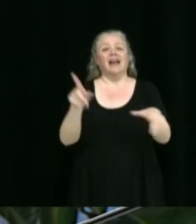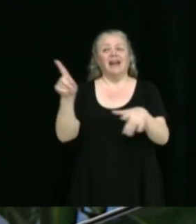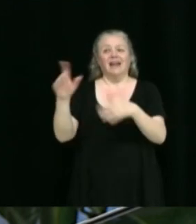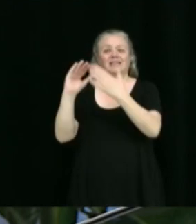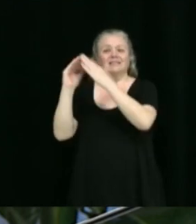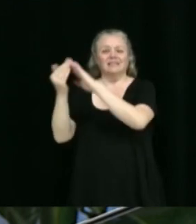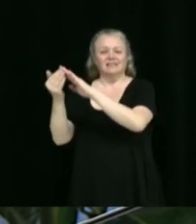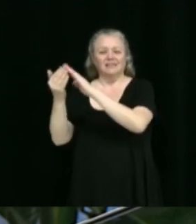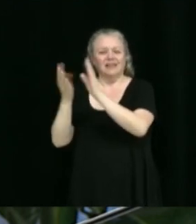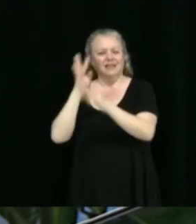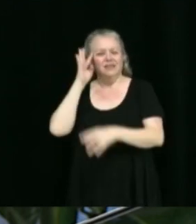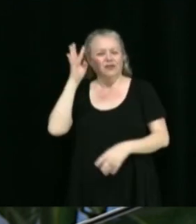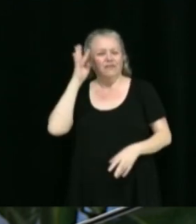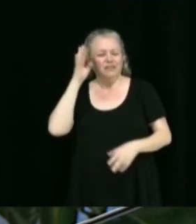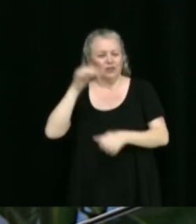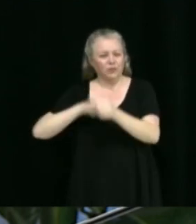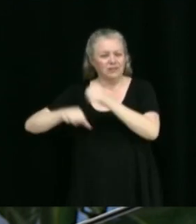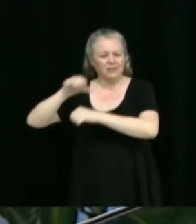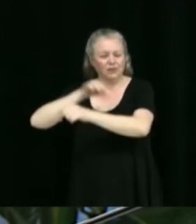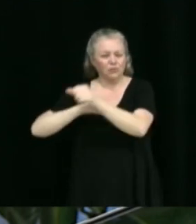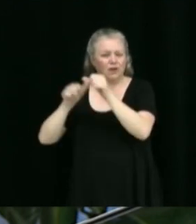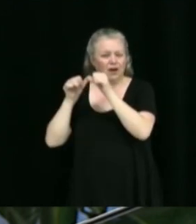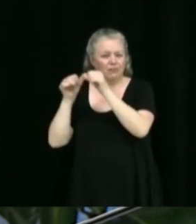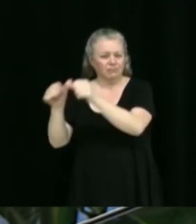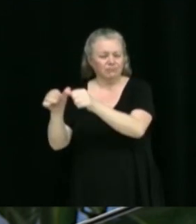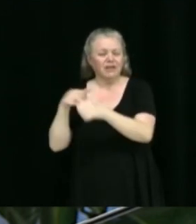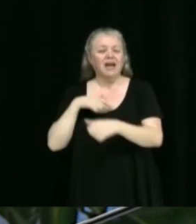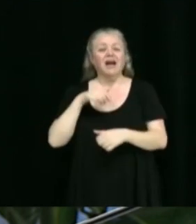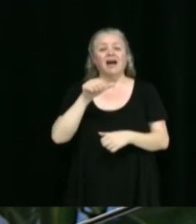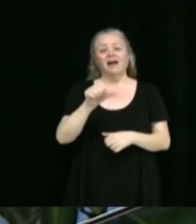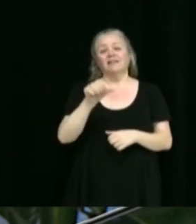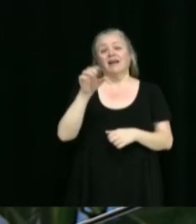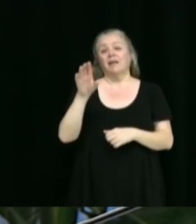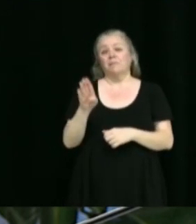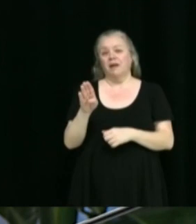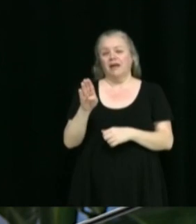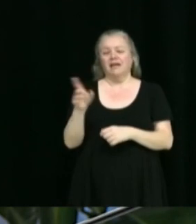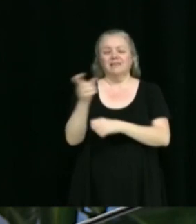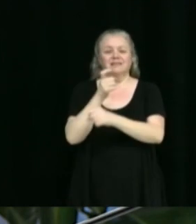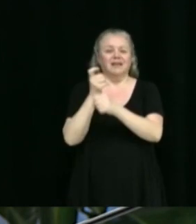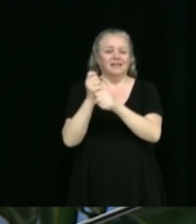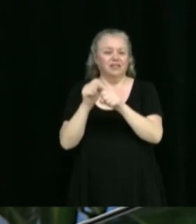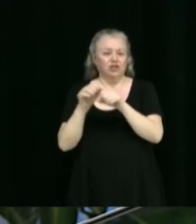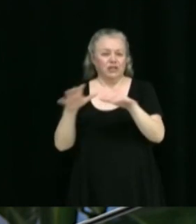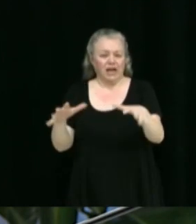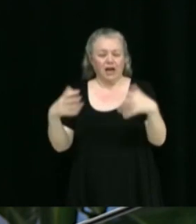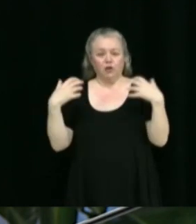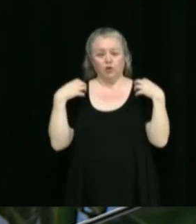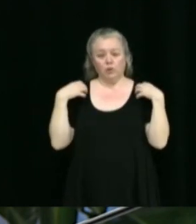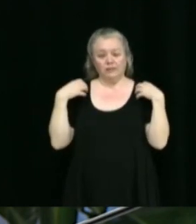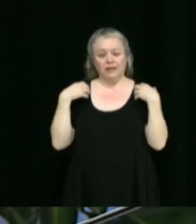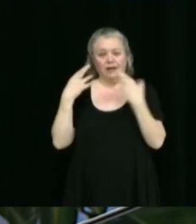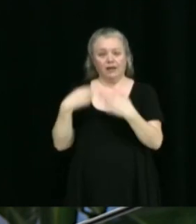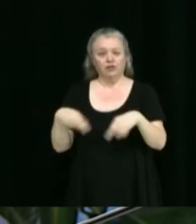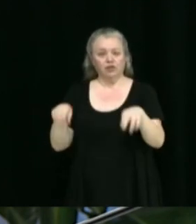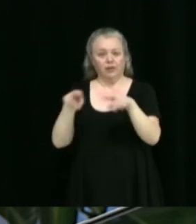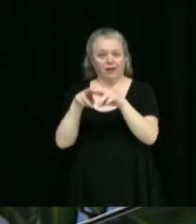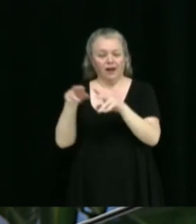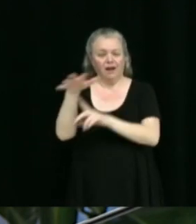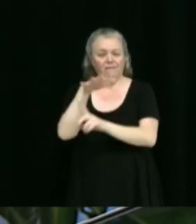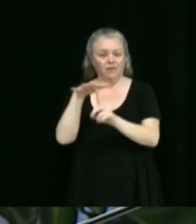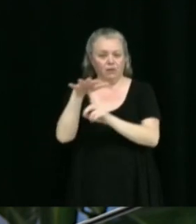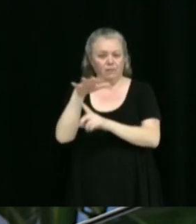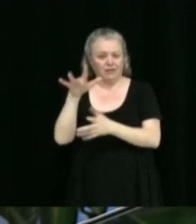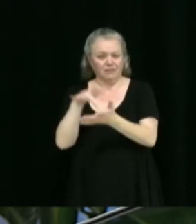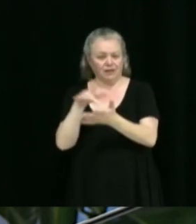et durable, Andréanne Blais, directrice générale au Conseil régional de l'environnement du centre du Québec, Sébastien